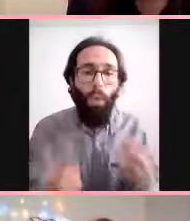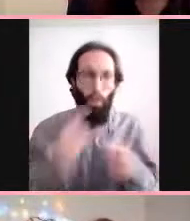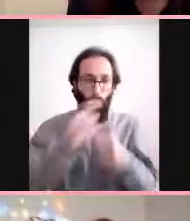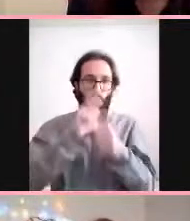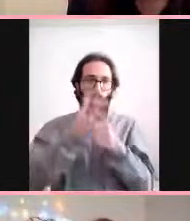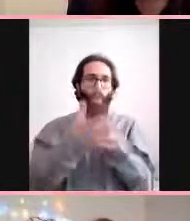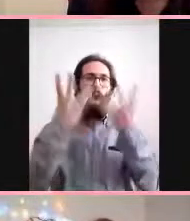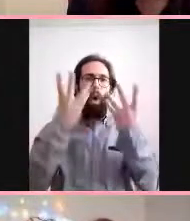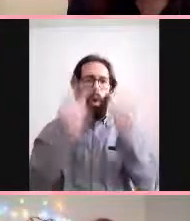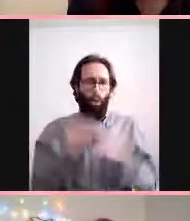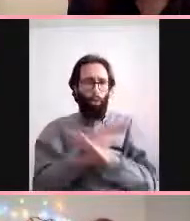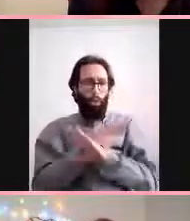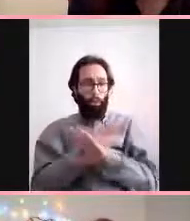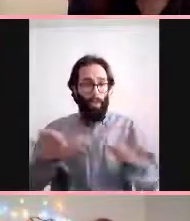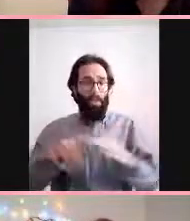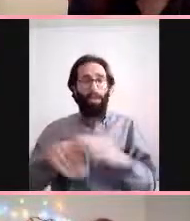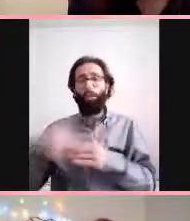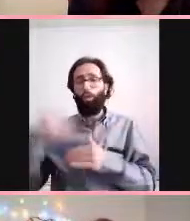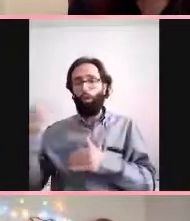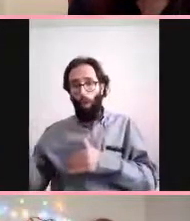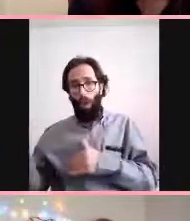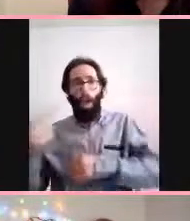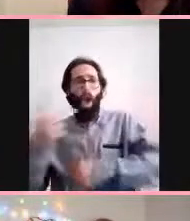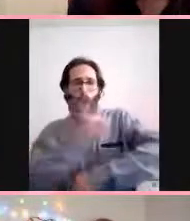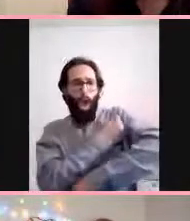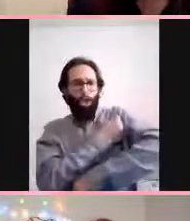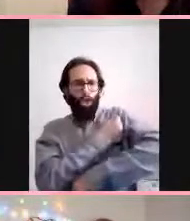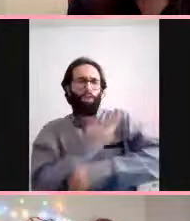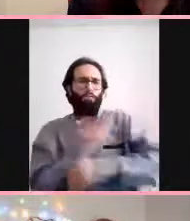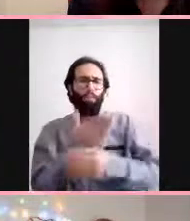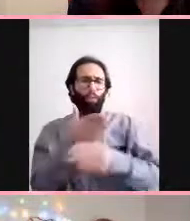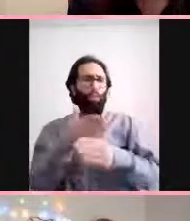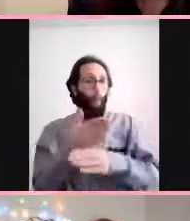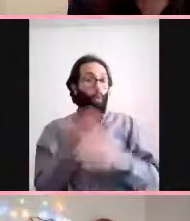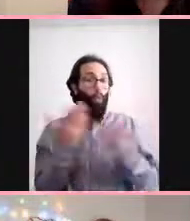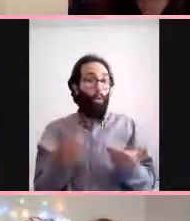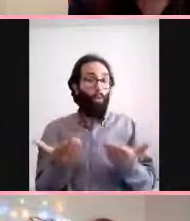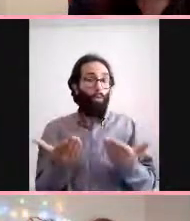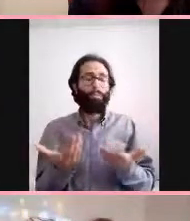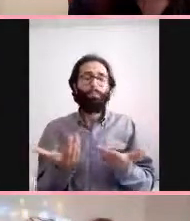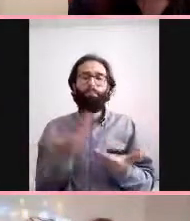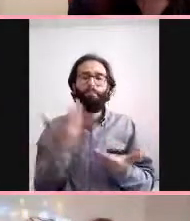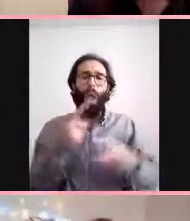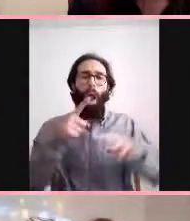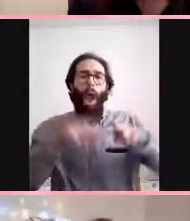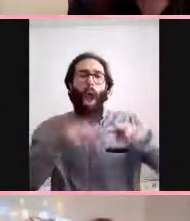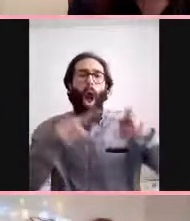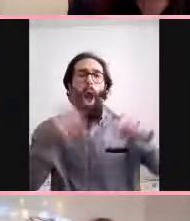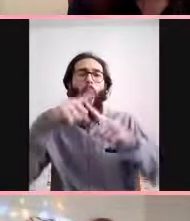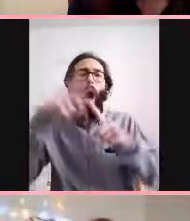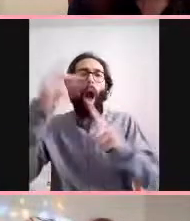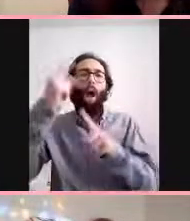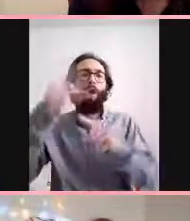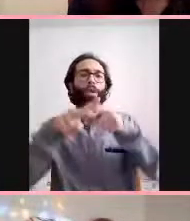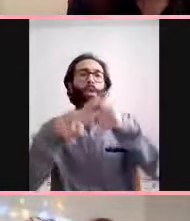antikor ne kadar diye ona bakmak lazım yani hepatit aşılarını mesela tekrar edin diyorlardı